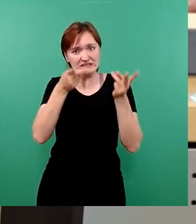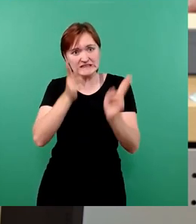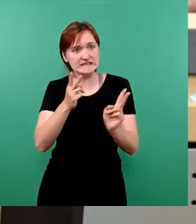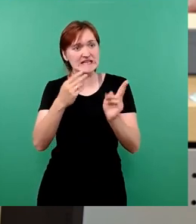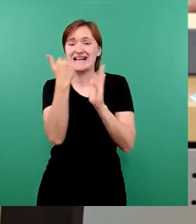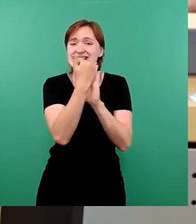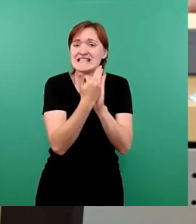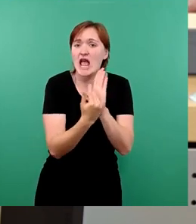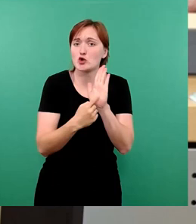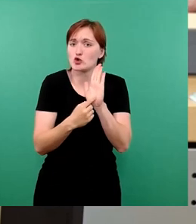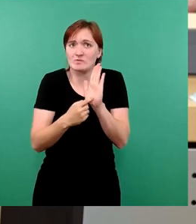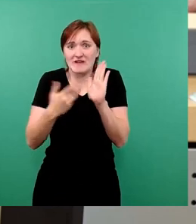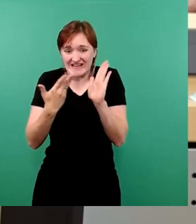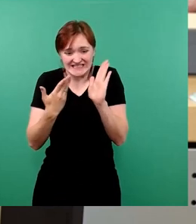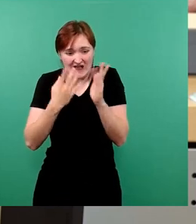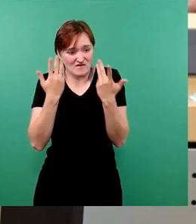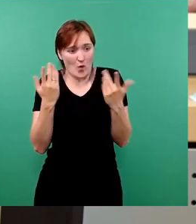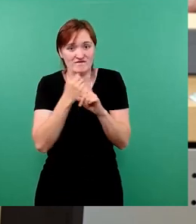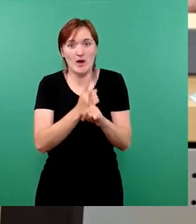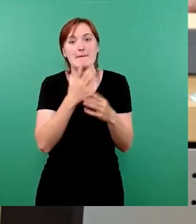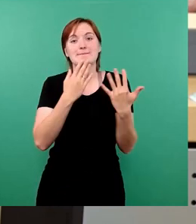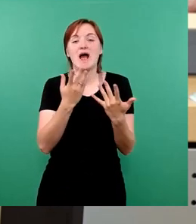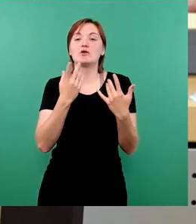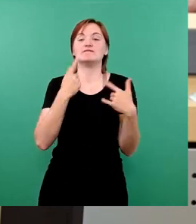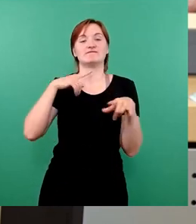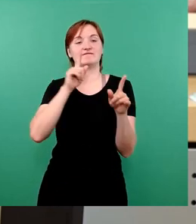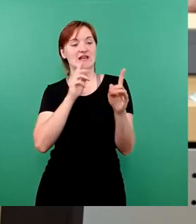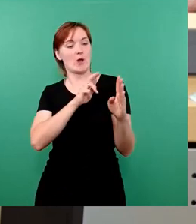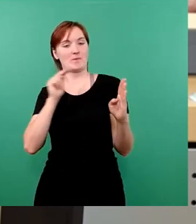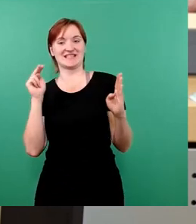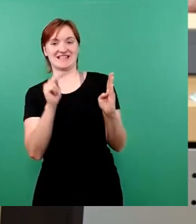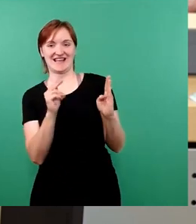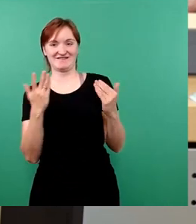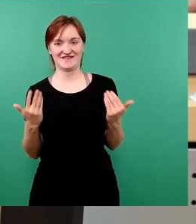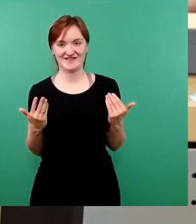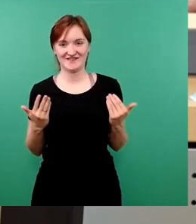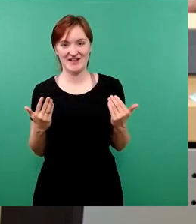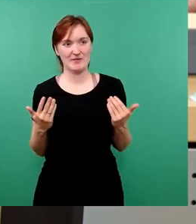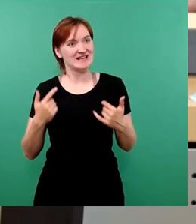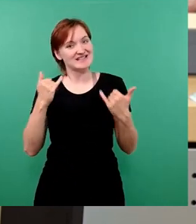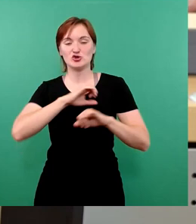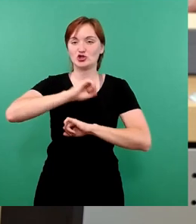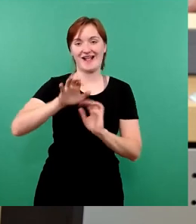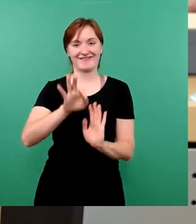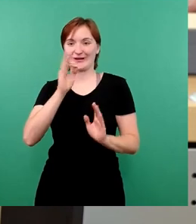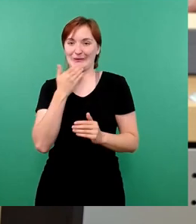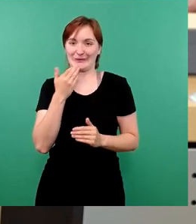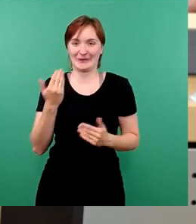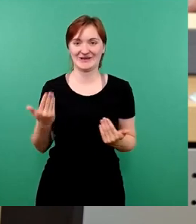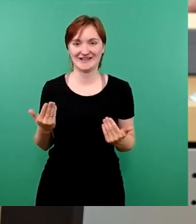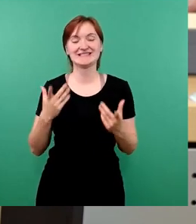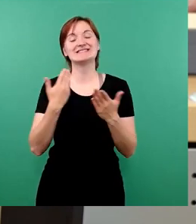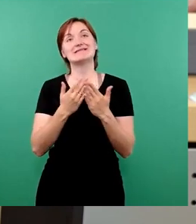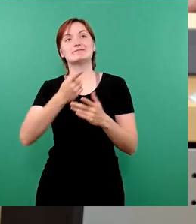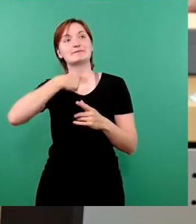Wir brauchen eigentlich ein objektivierbares Kriterium, nur das finden wir jetzt auf die Schnelle nicht. Und dann haben wir gesagt,